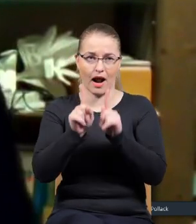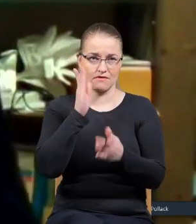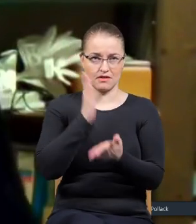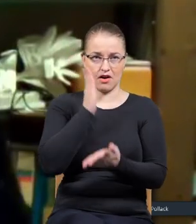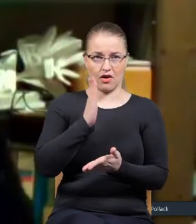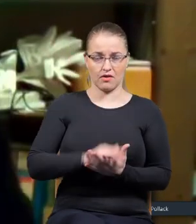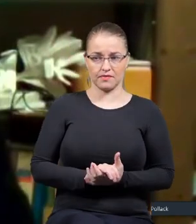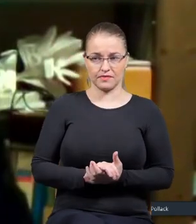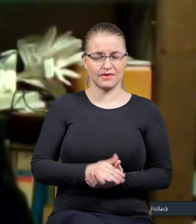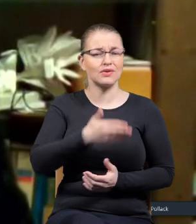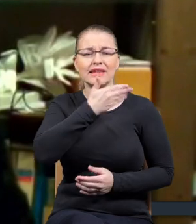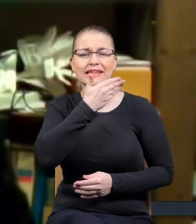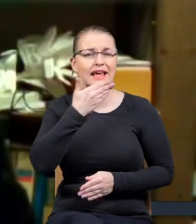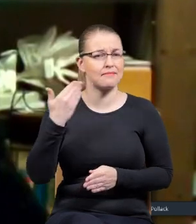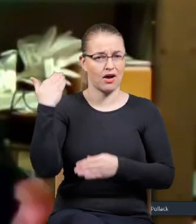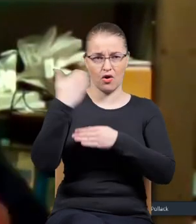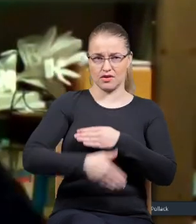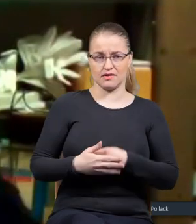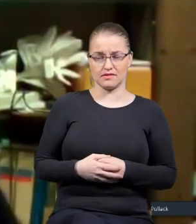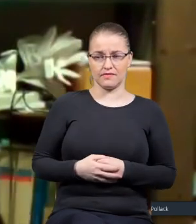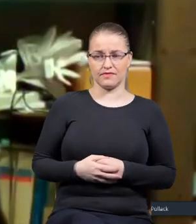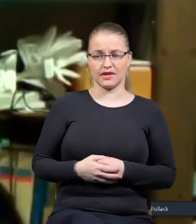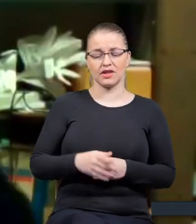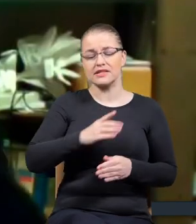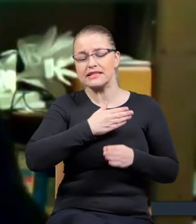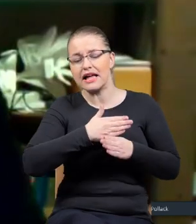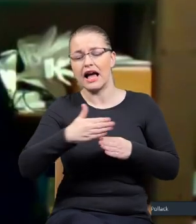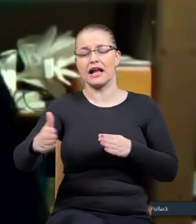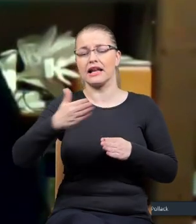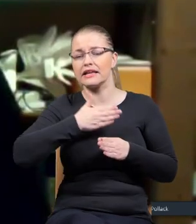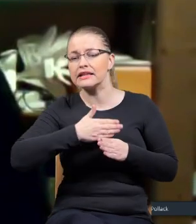To nie ma końca. I to jest taki ciąg